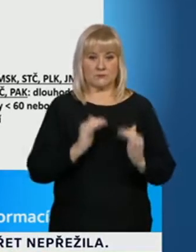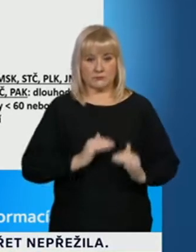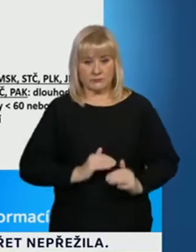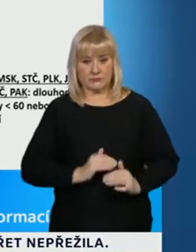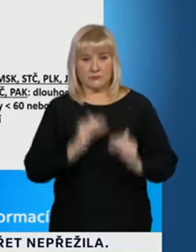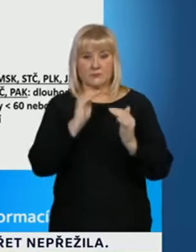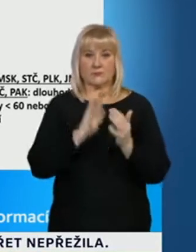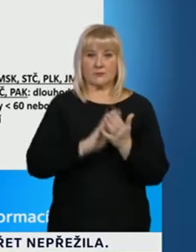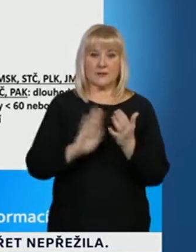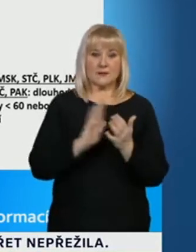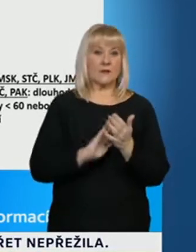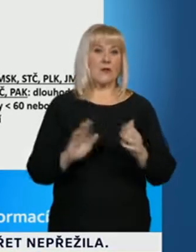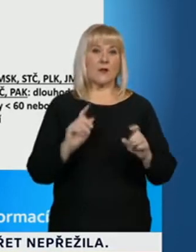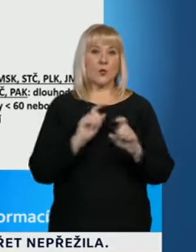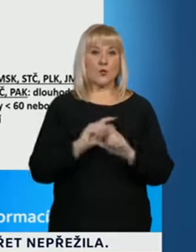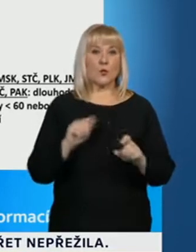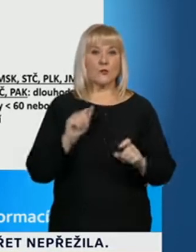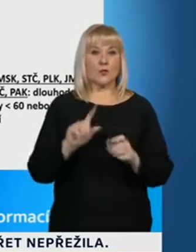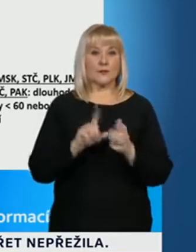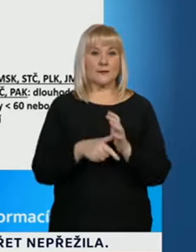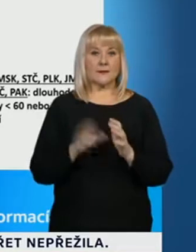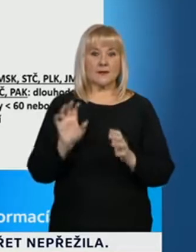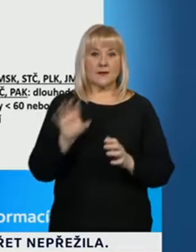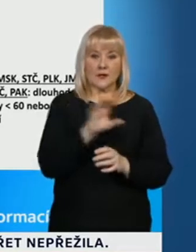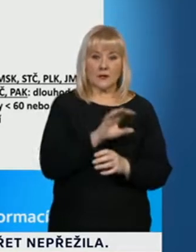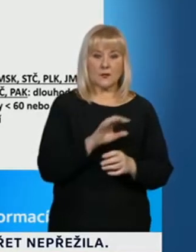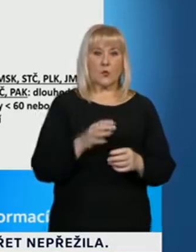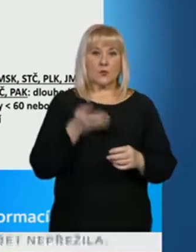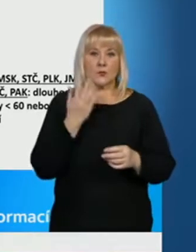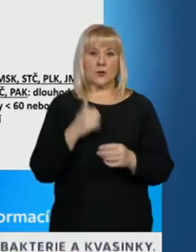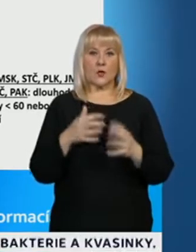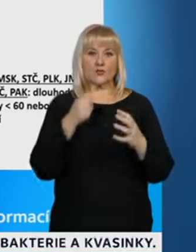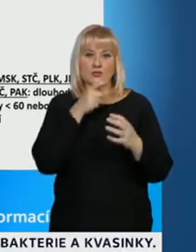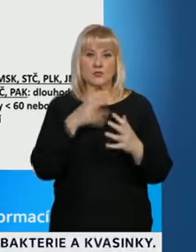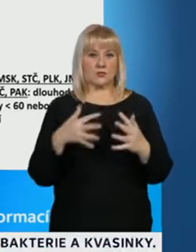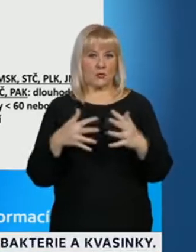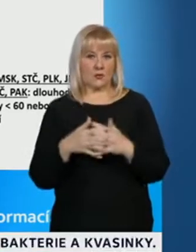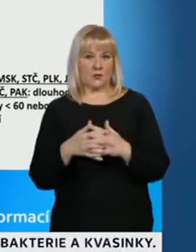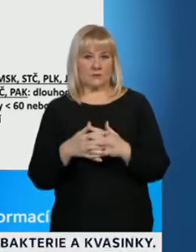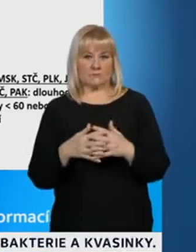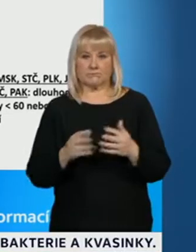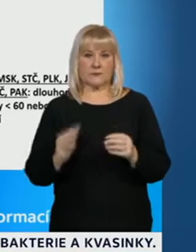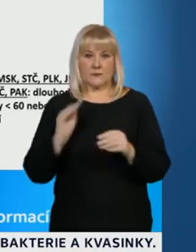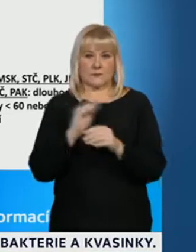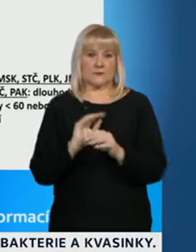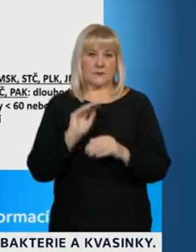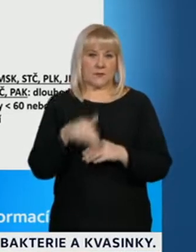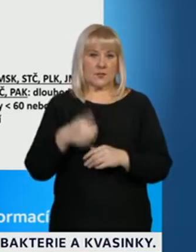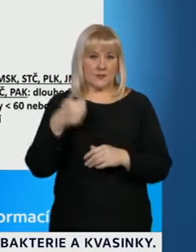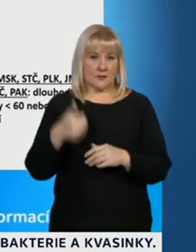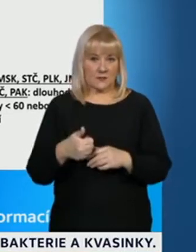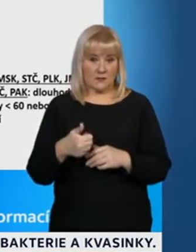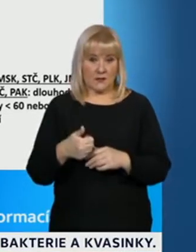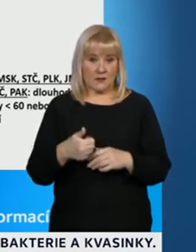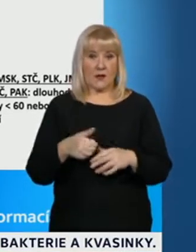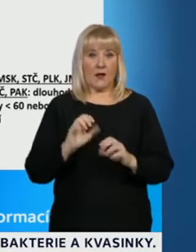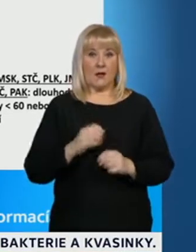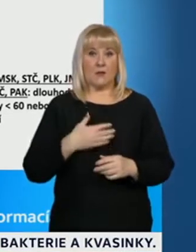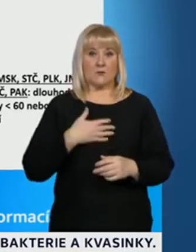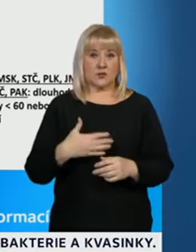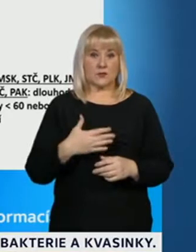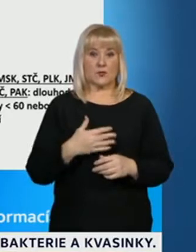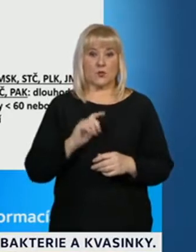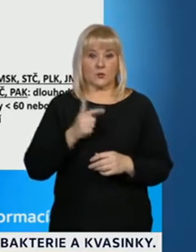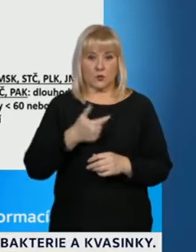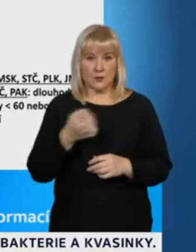rychle nahoru, protože třeba ten region vybočil v reprodučním čísle nad jedna a on se ale za další den, dva